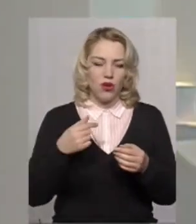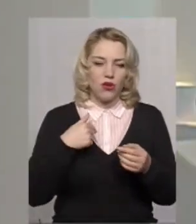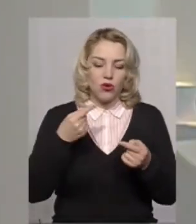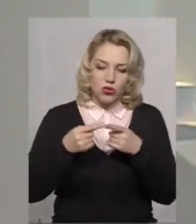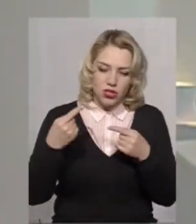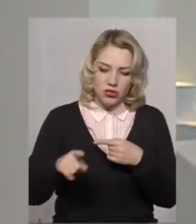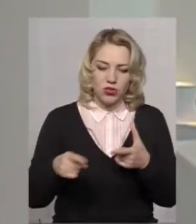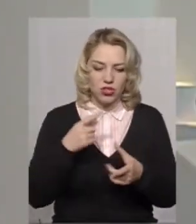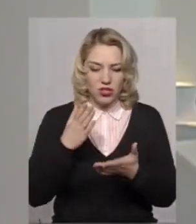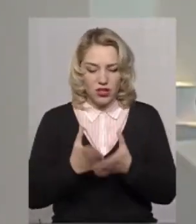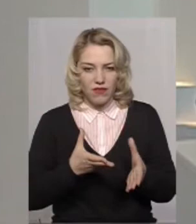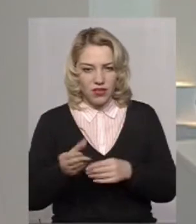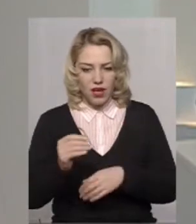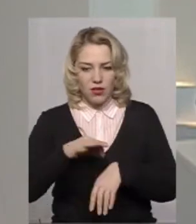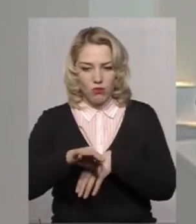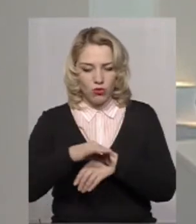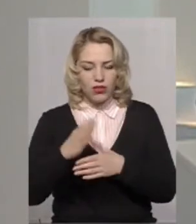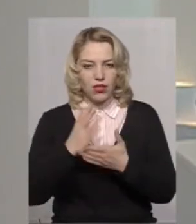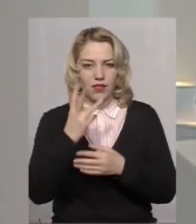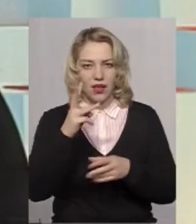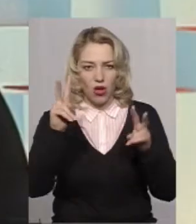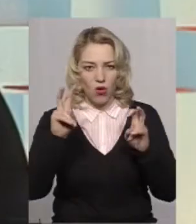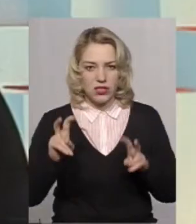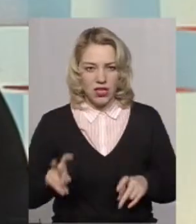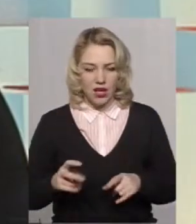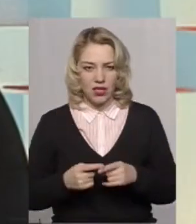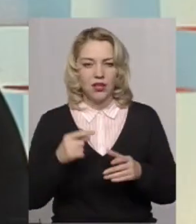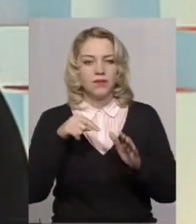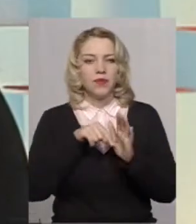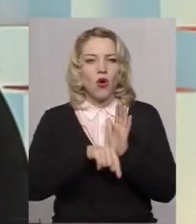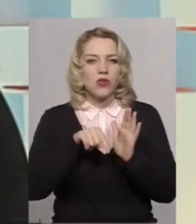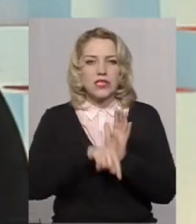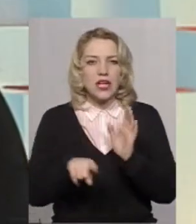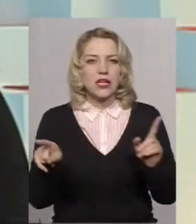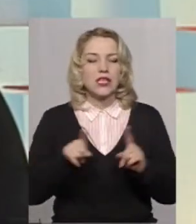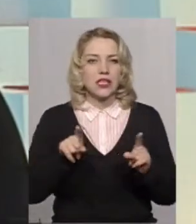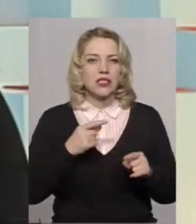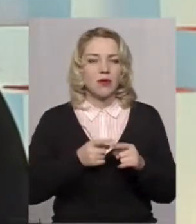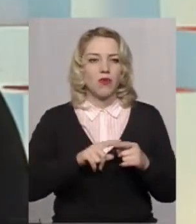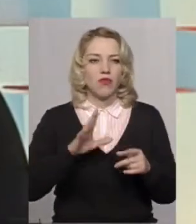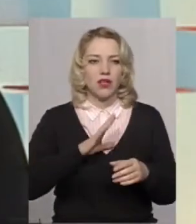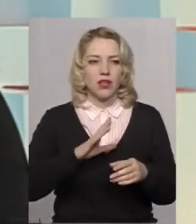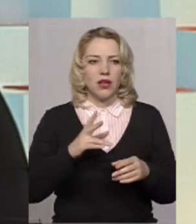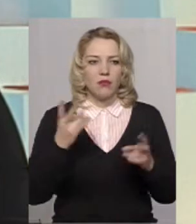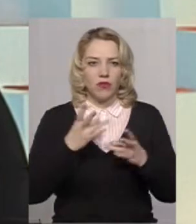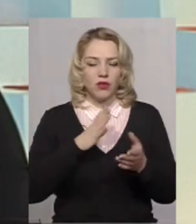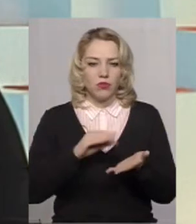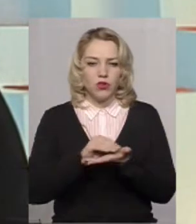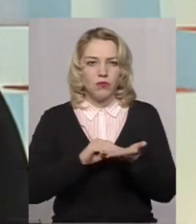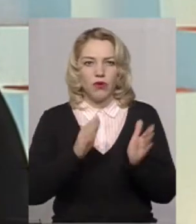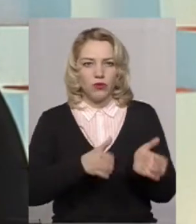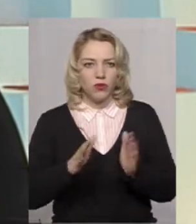булінгу, законодавець визначив три ознаки. Перше – це те, що це повинна бути повторюваність, тобто